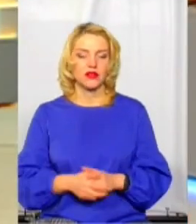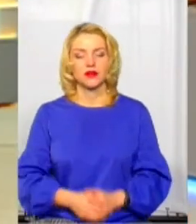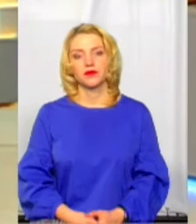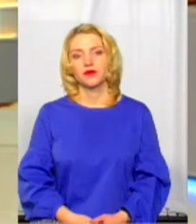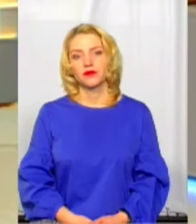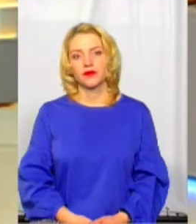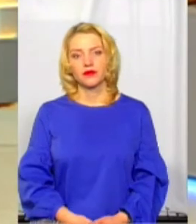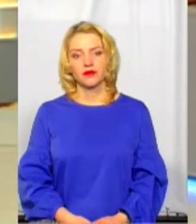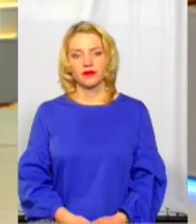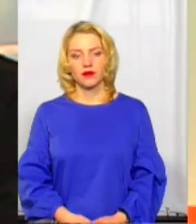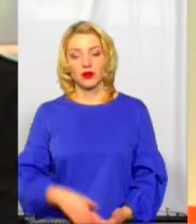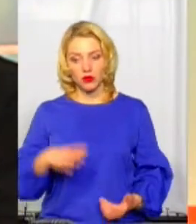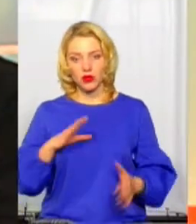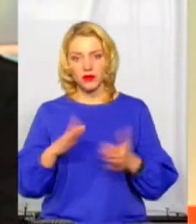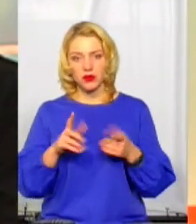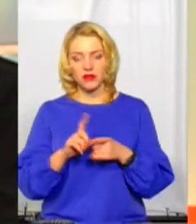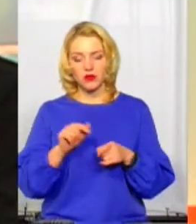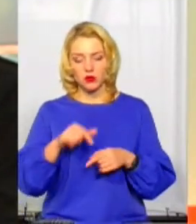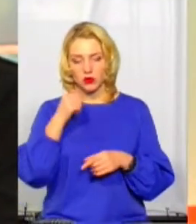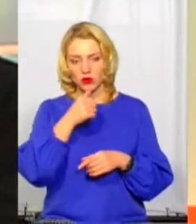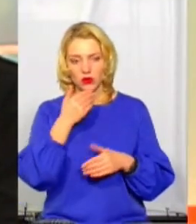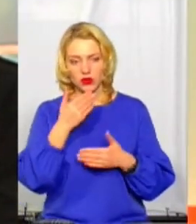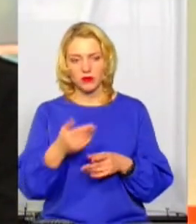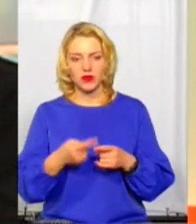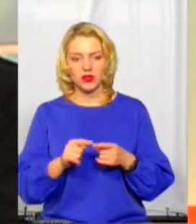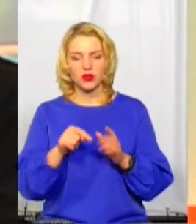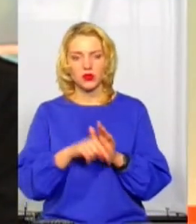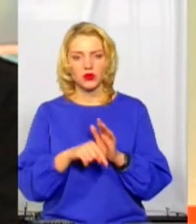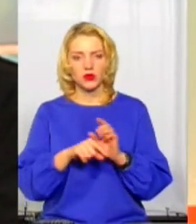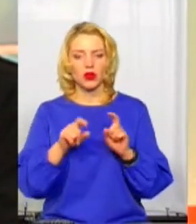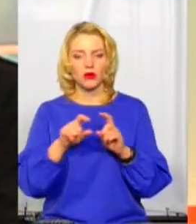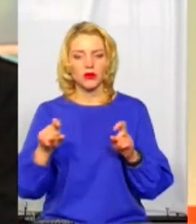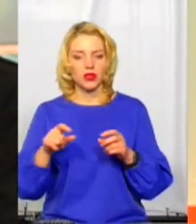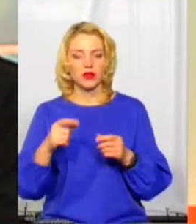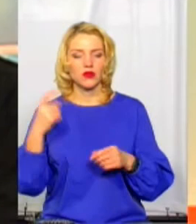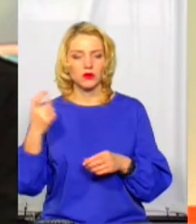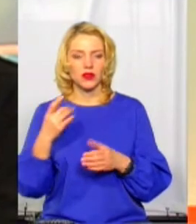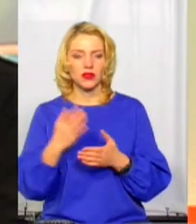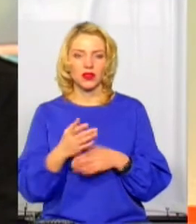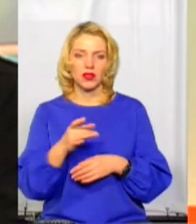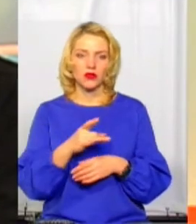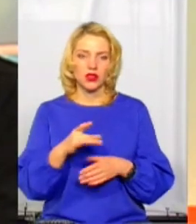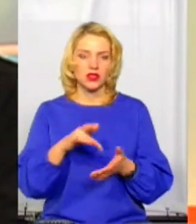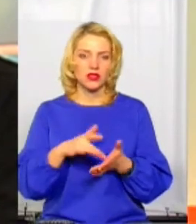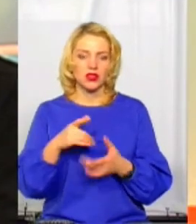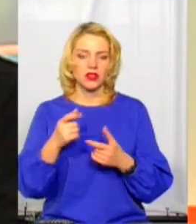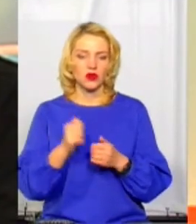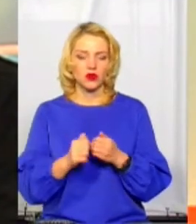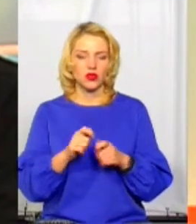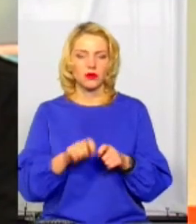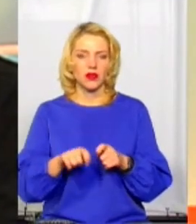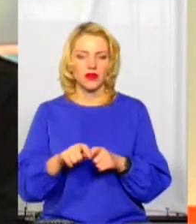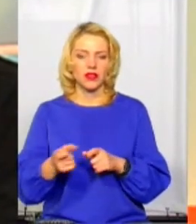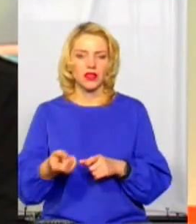вже цього року? Ну, це стосується перевірок суб'єктів господарювання. Об'єктів, торгівельних центрів, кожна перевірка,